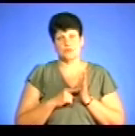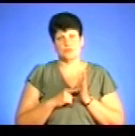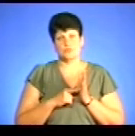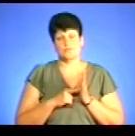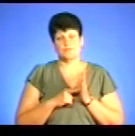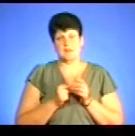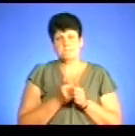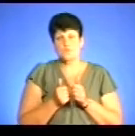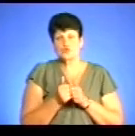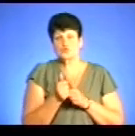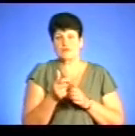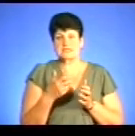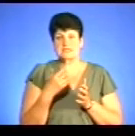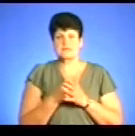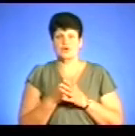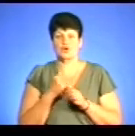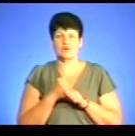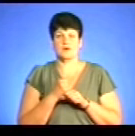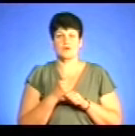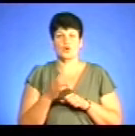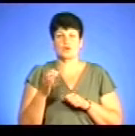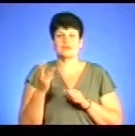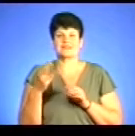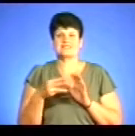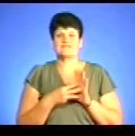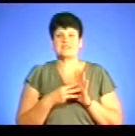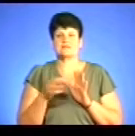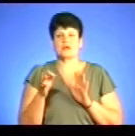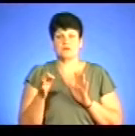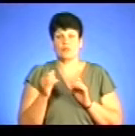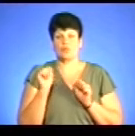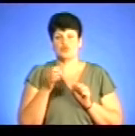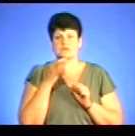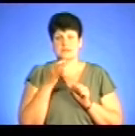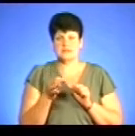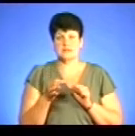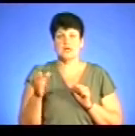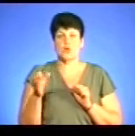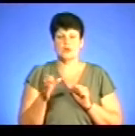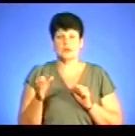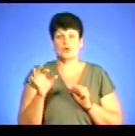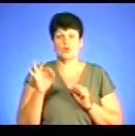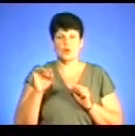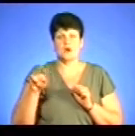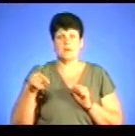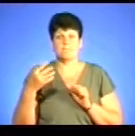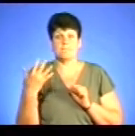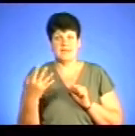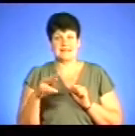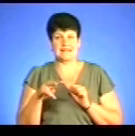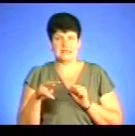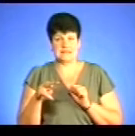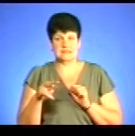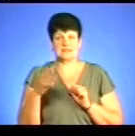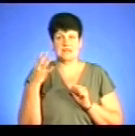просування свого товару робить горілку з 38 градусів. Я можу сказати конкретну ціну мінімальну на горілку 0,5 літра